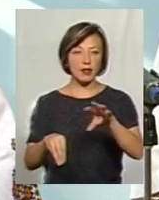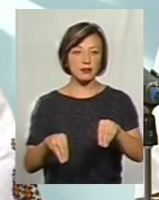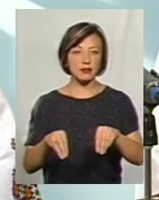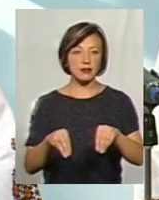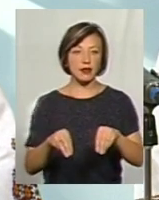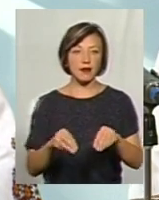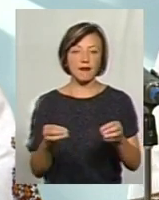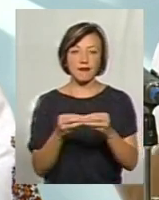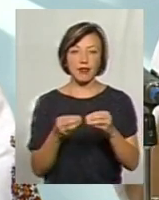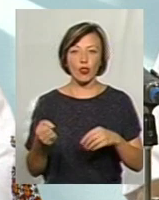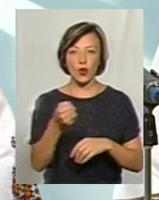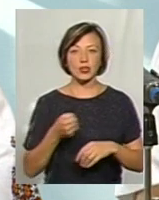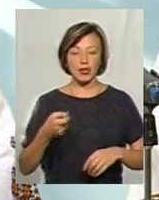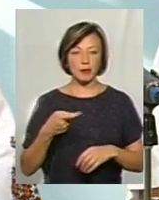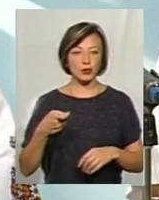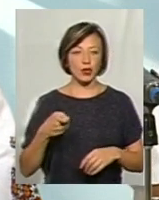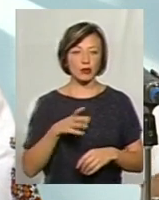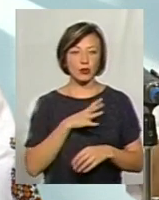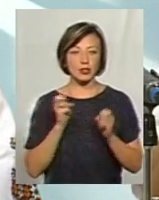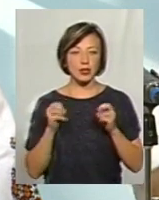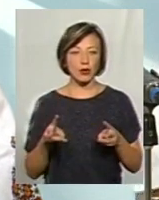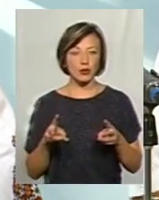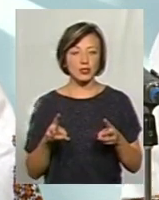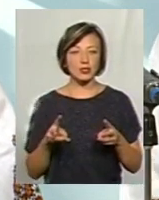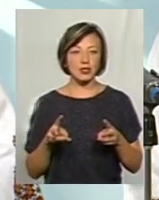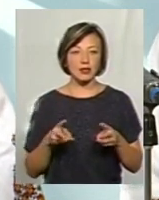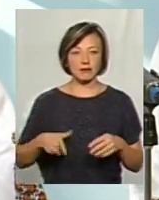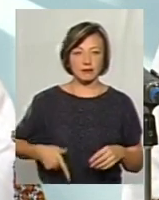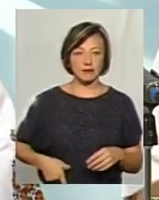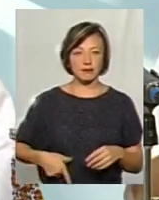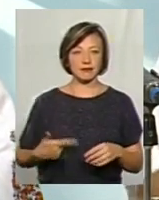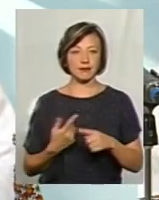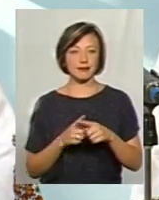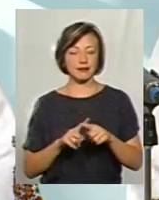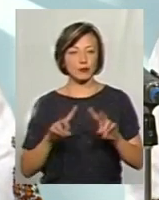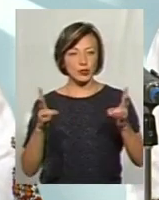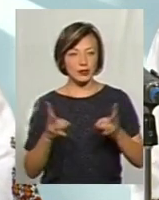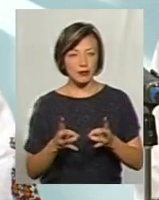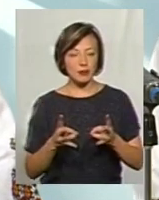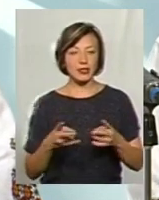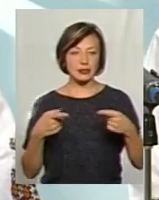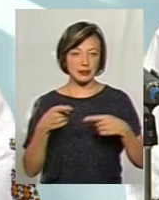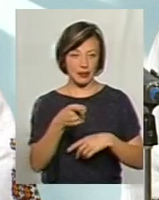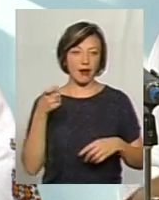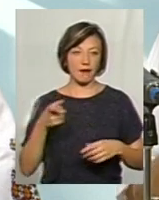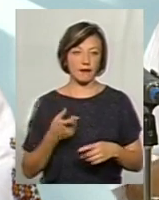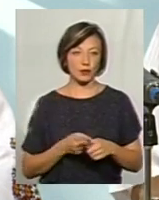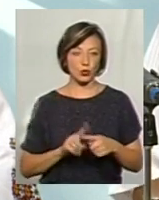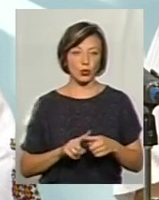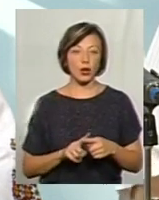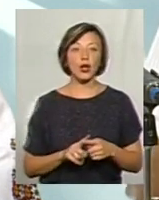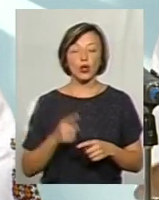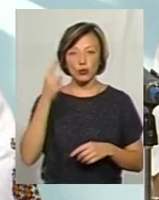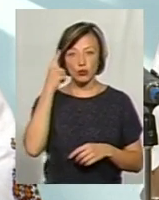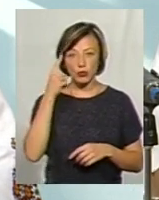розставалися з пістолетами, тому що кругом була загроза, і він цей пістолет витягав при першій потребі і стріляв з нього. І